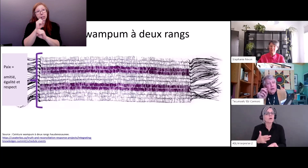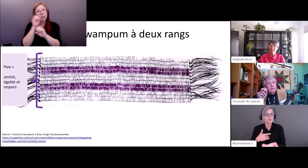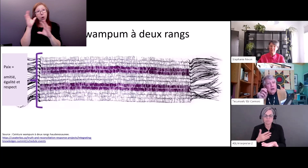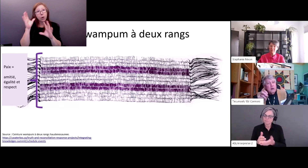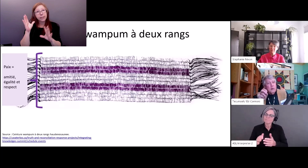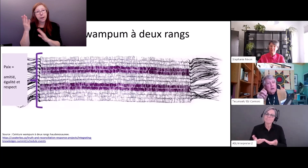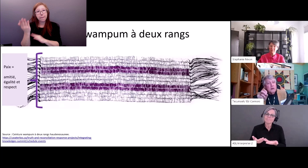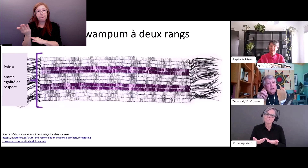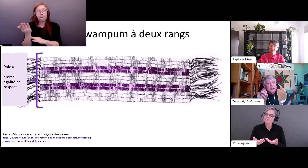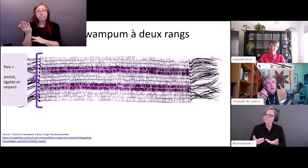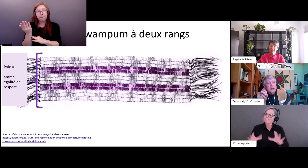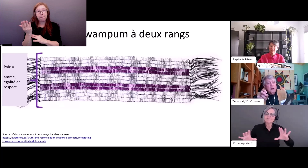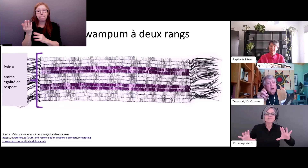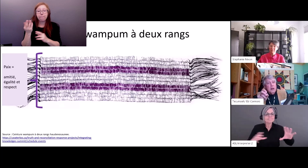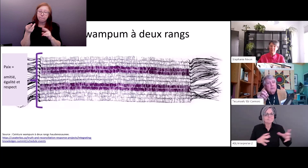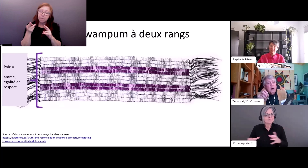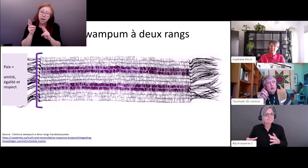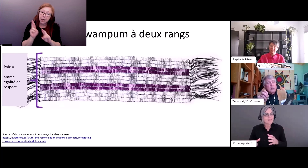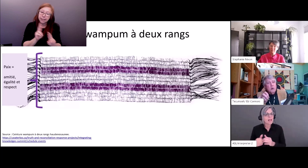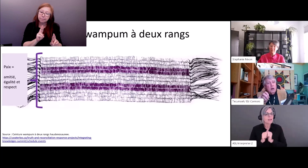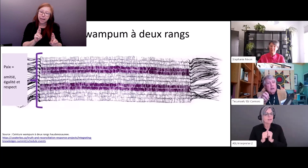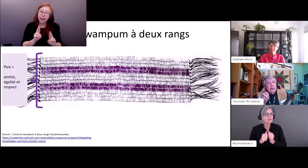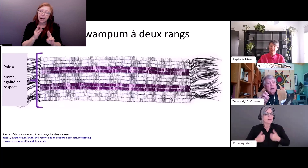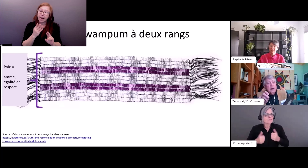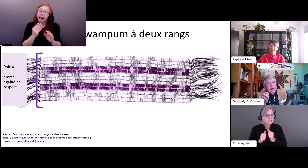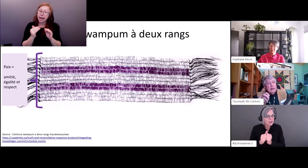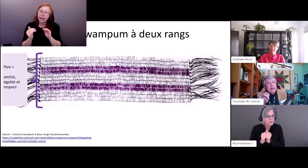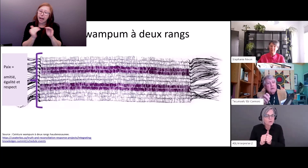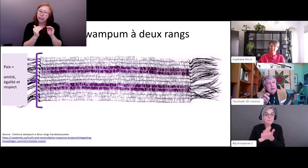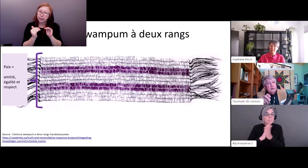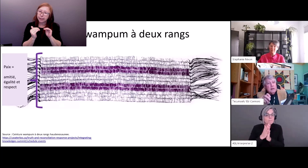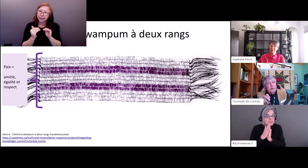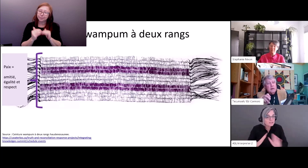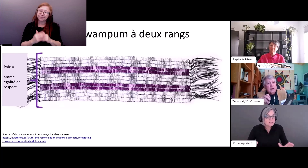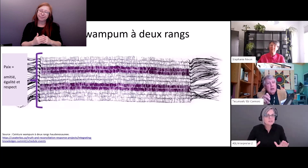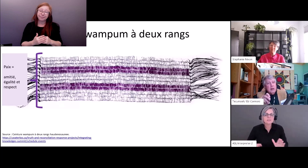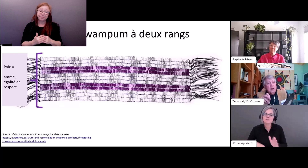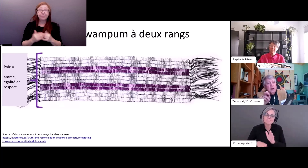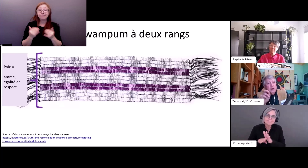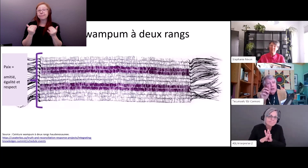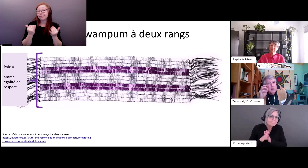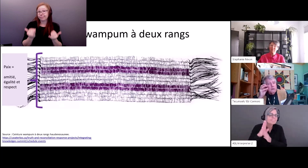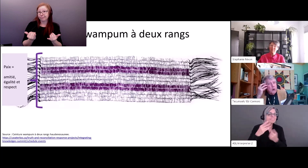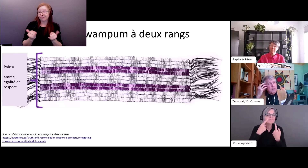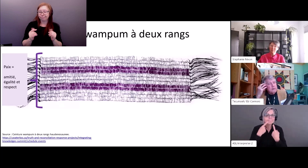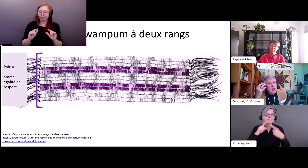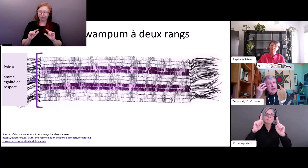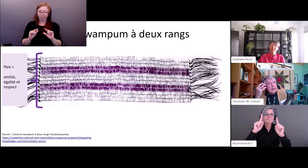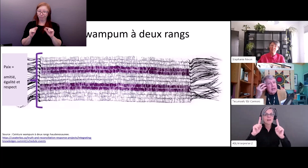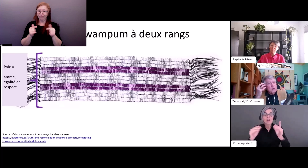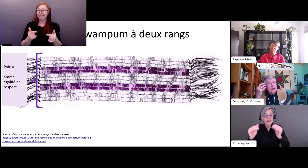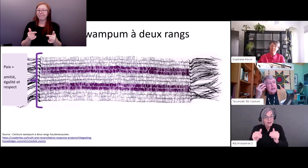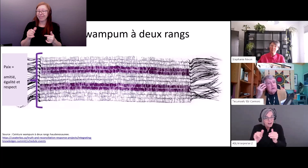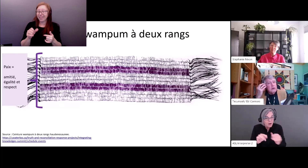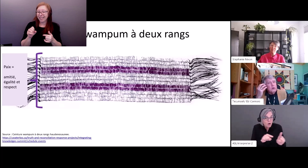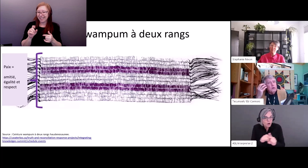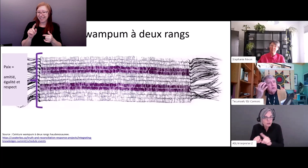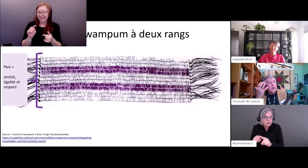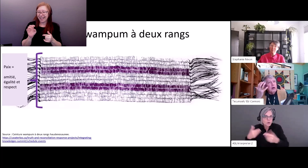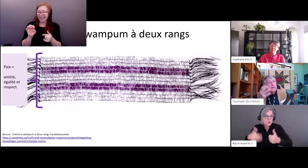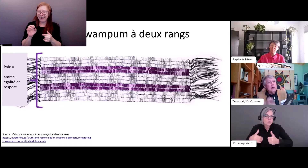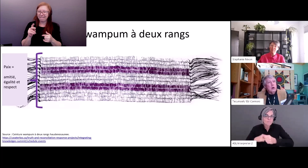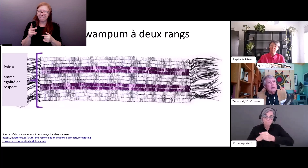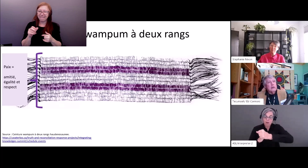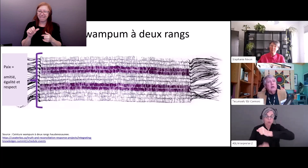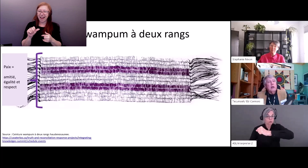prospérité lié à cela il y a aussi des leçons sur la qualité sur l'égalité fondamentale et